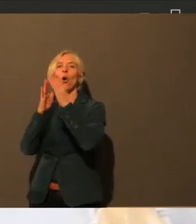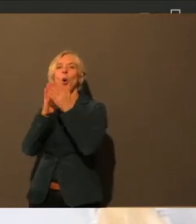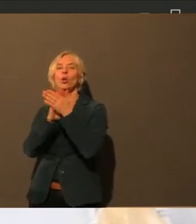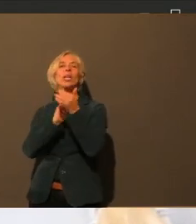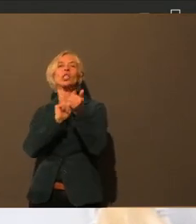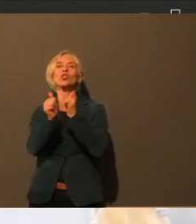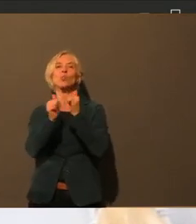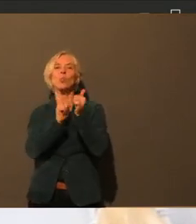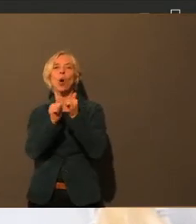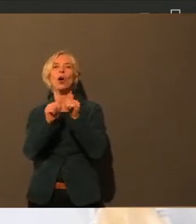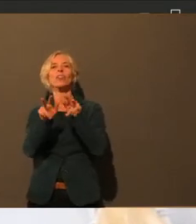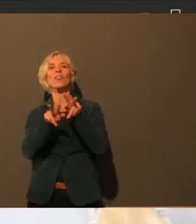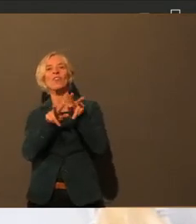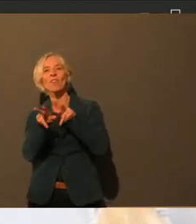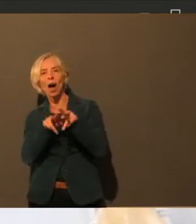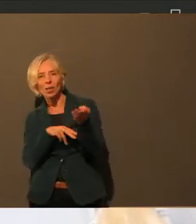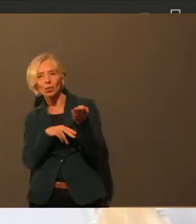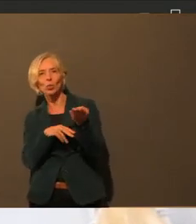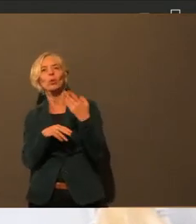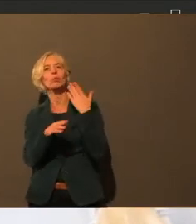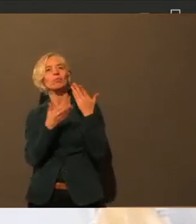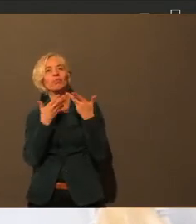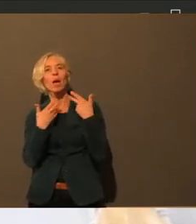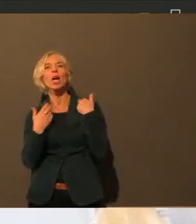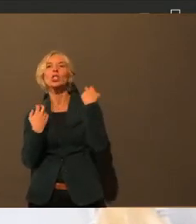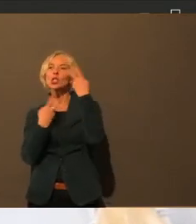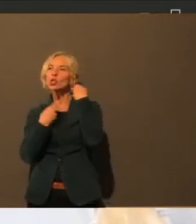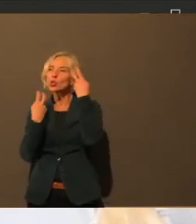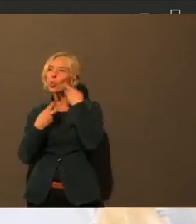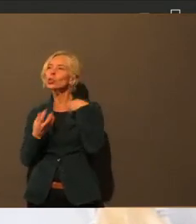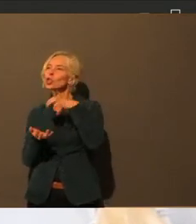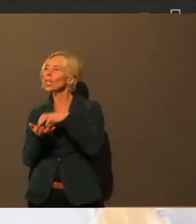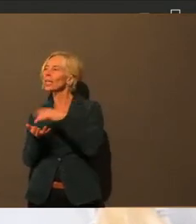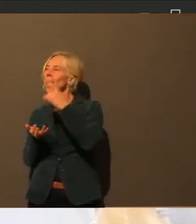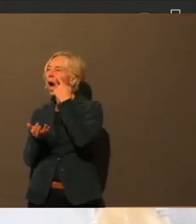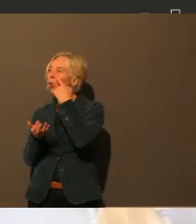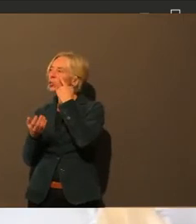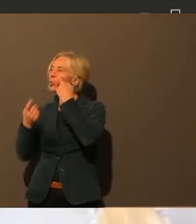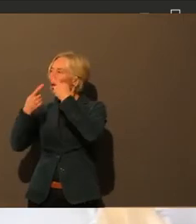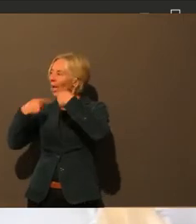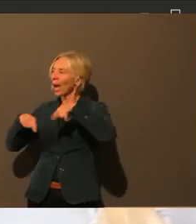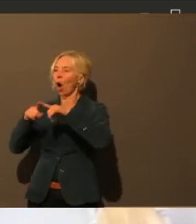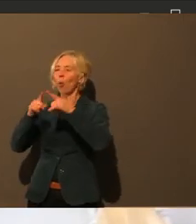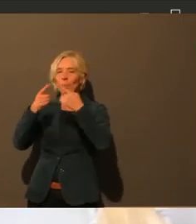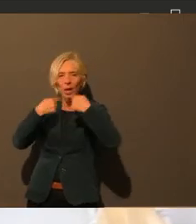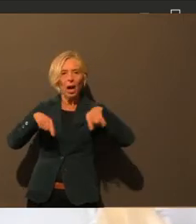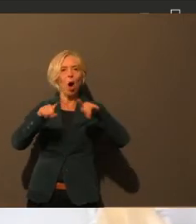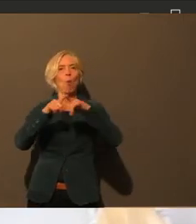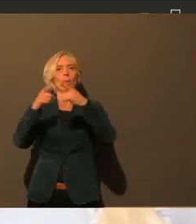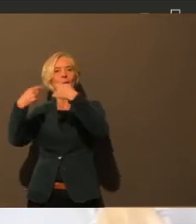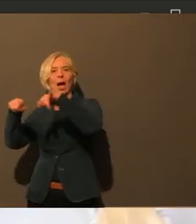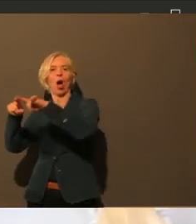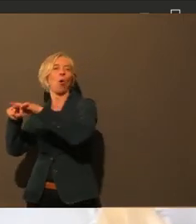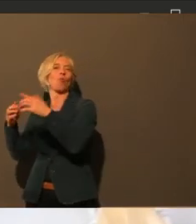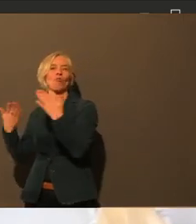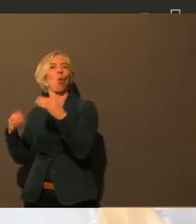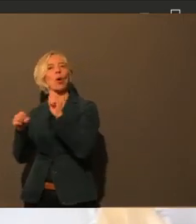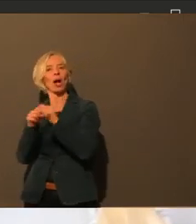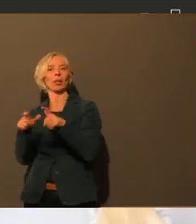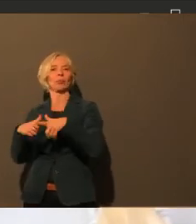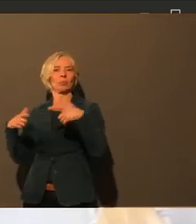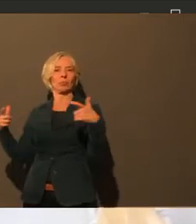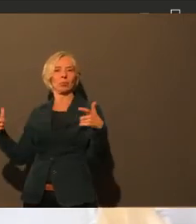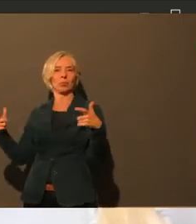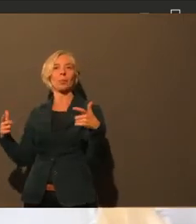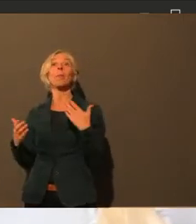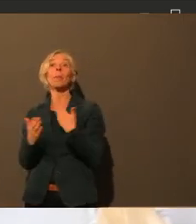Räumen gesucht. Wir hatten einen Hilferuf vom Hohlbein, wo wir dann einen Raum